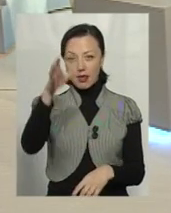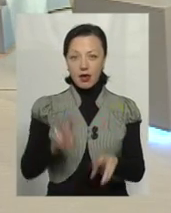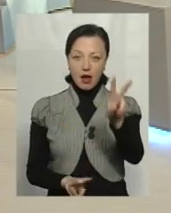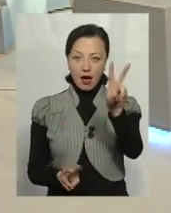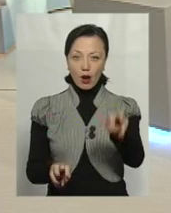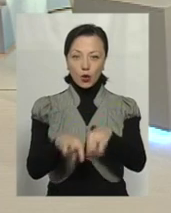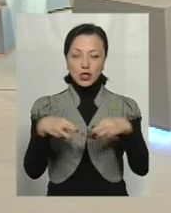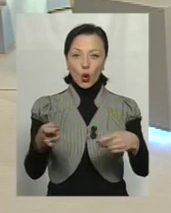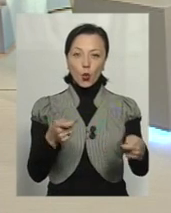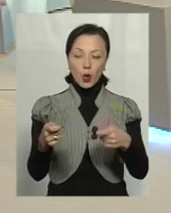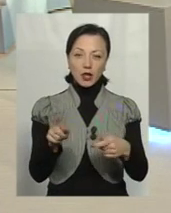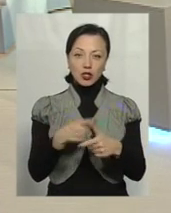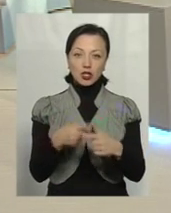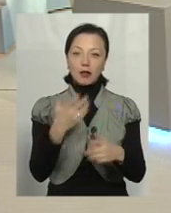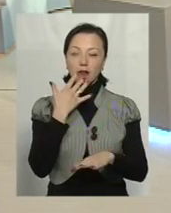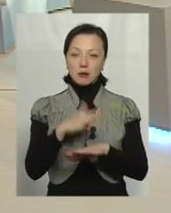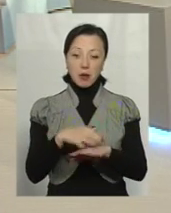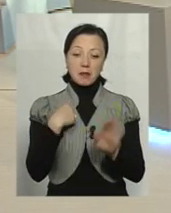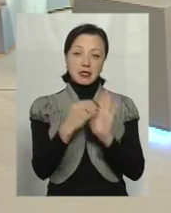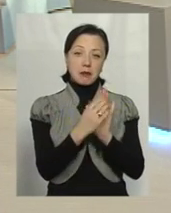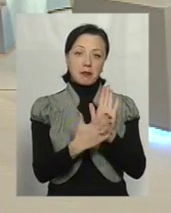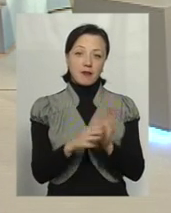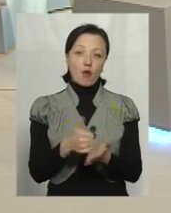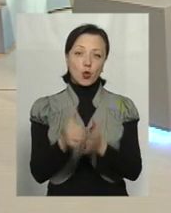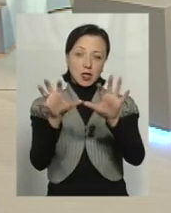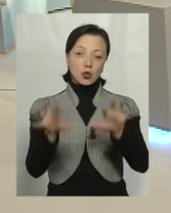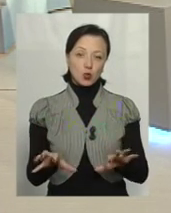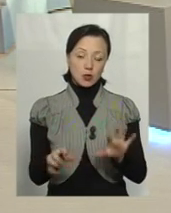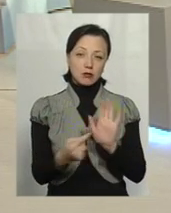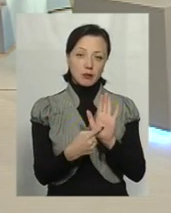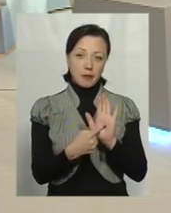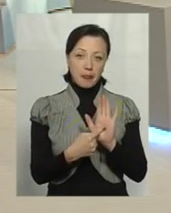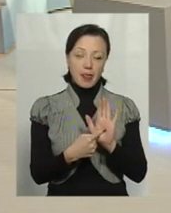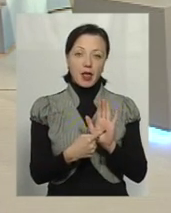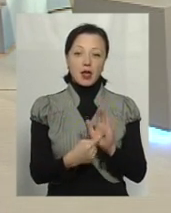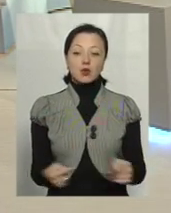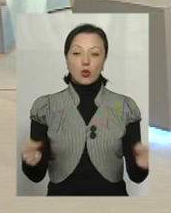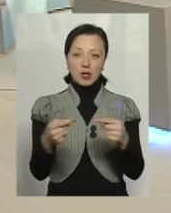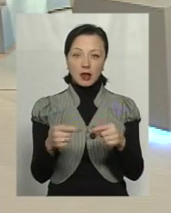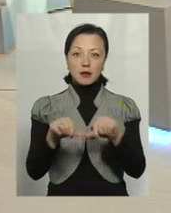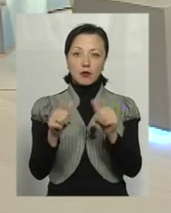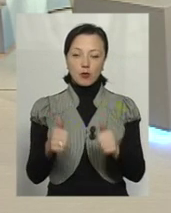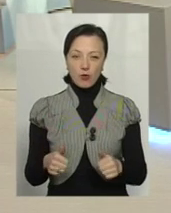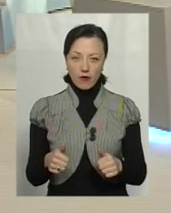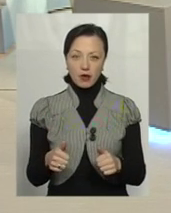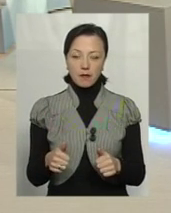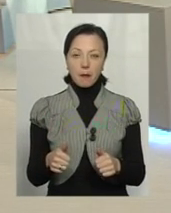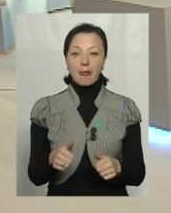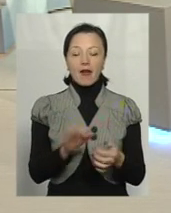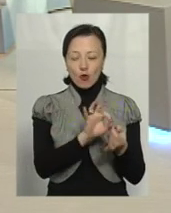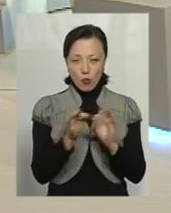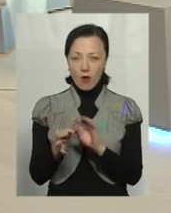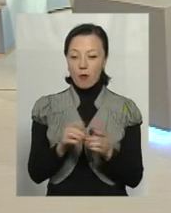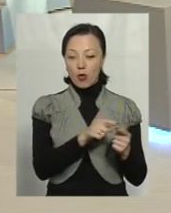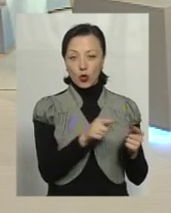уряду чи Нацбанку. А ми записуємо в Конституцію другу конкретну цифру. З конкретним формулюванням. Впродовж